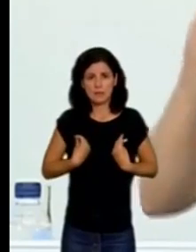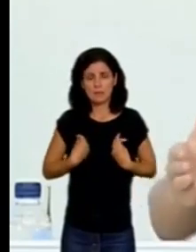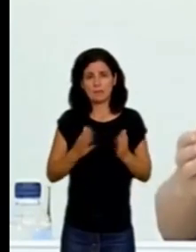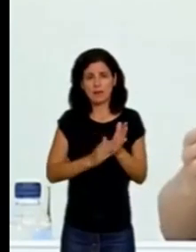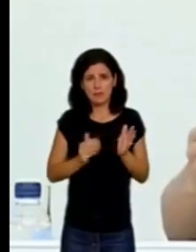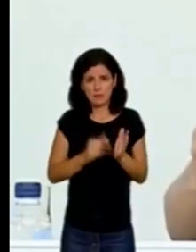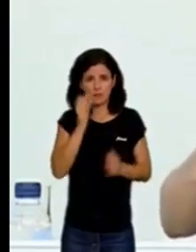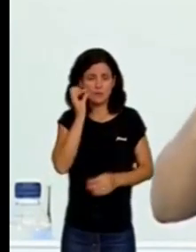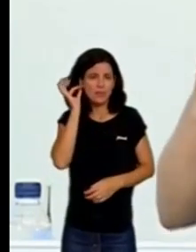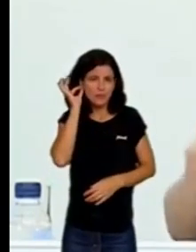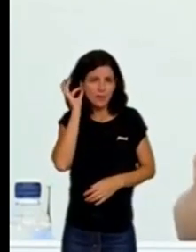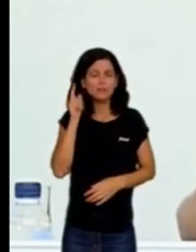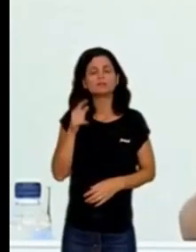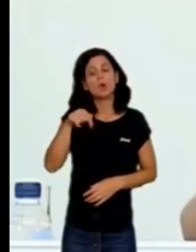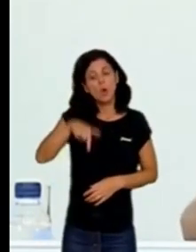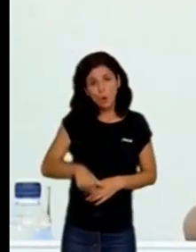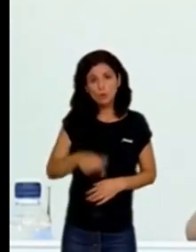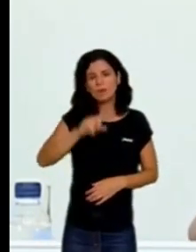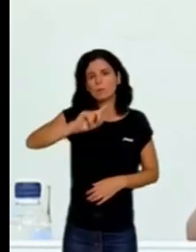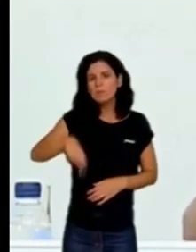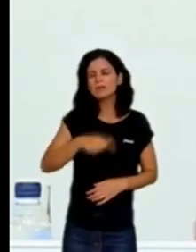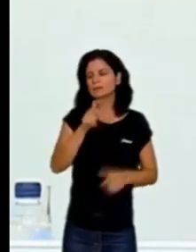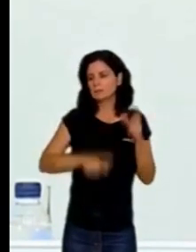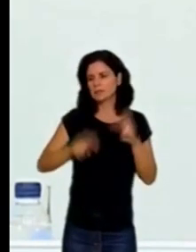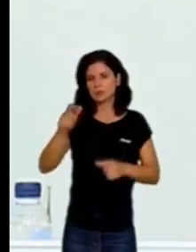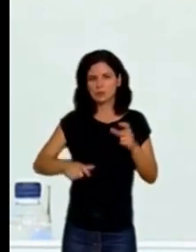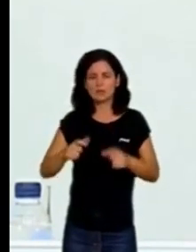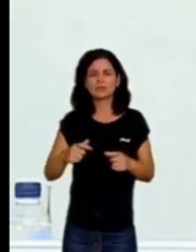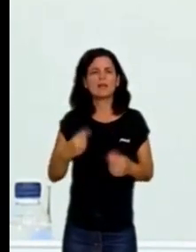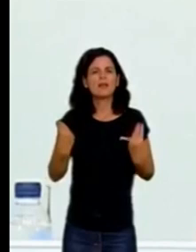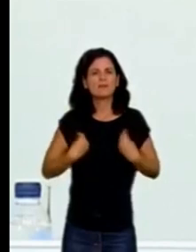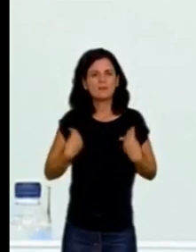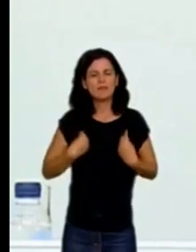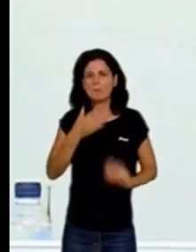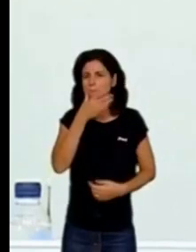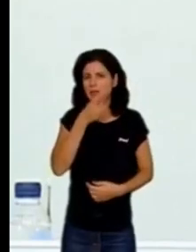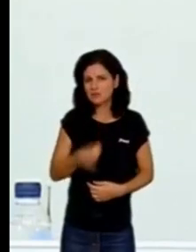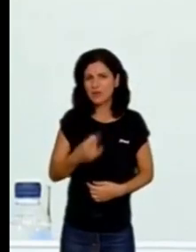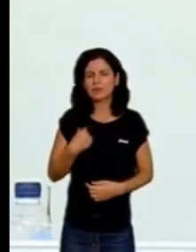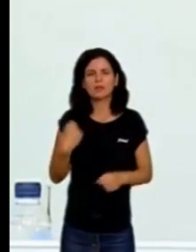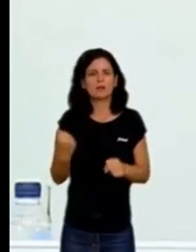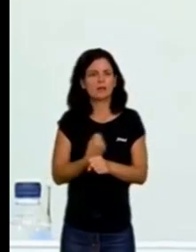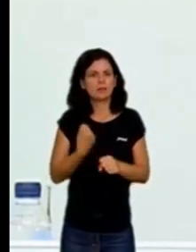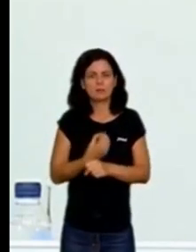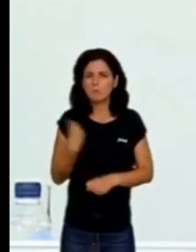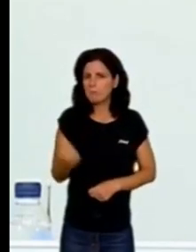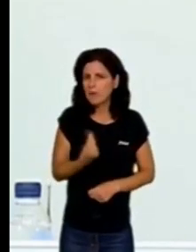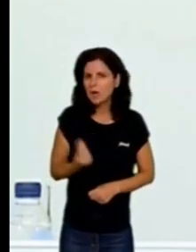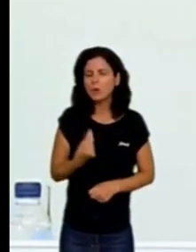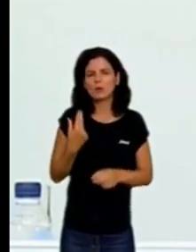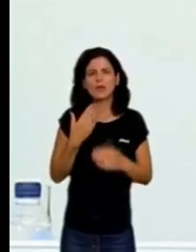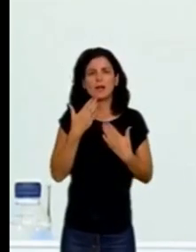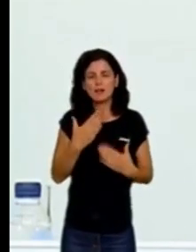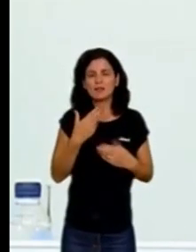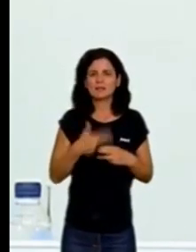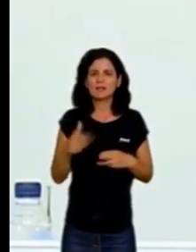Vuit milers de valencians i valencianes tenen una vida més fàcil a fa tres anys gràcies a les polítiques